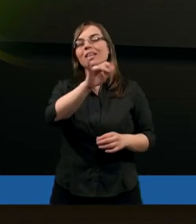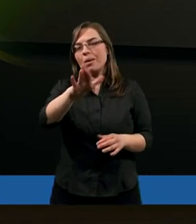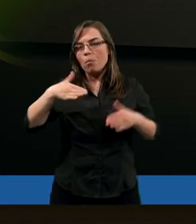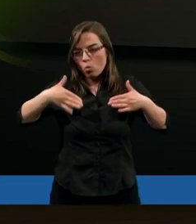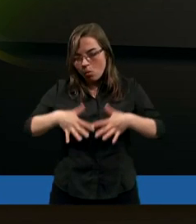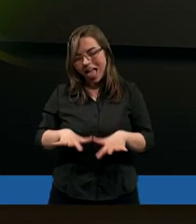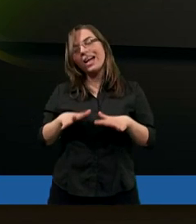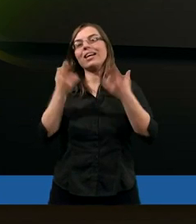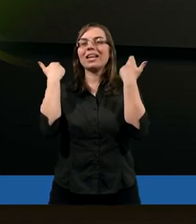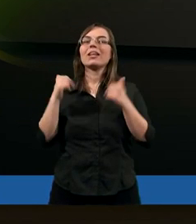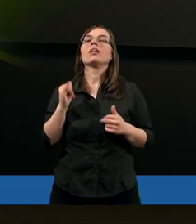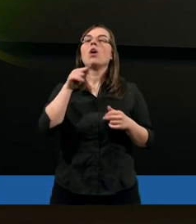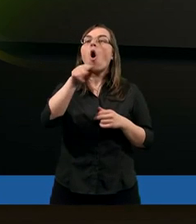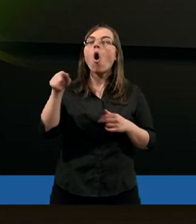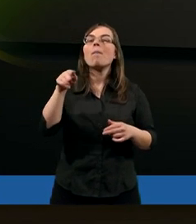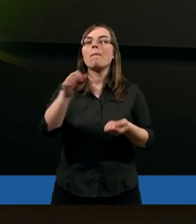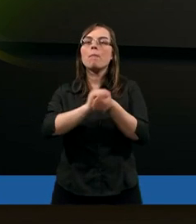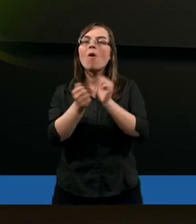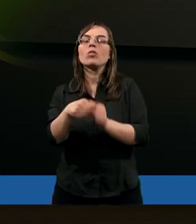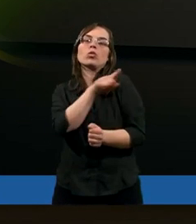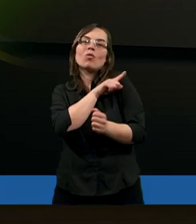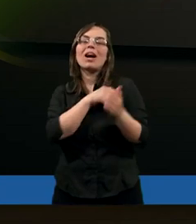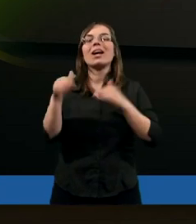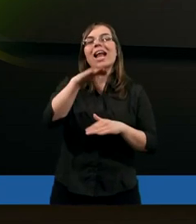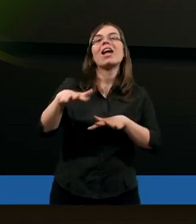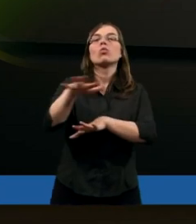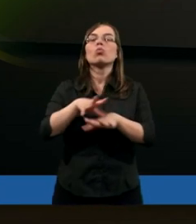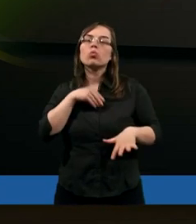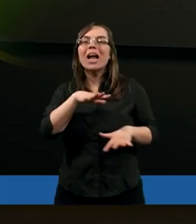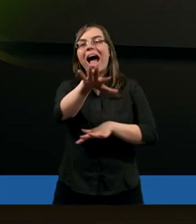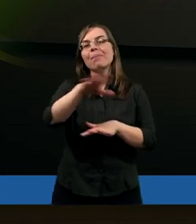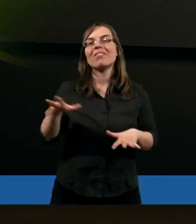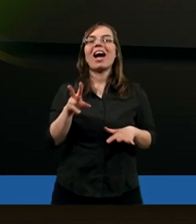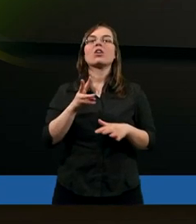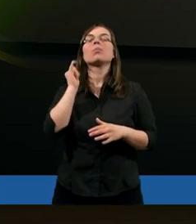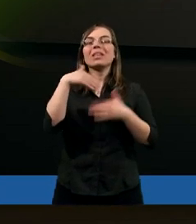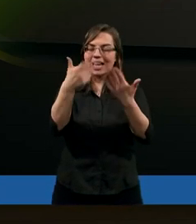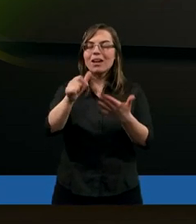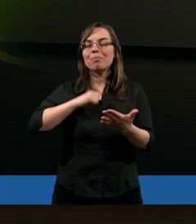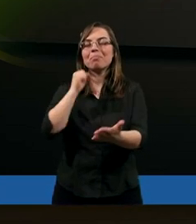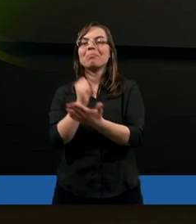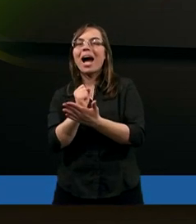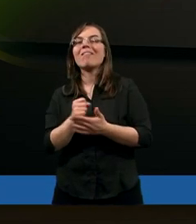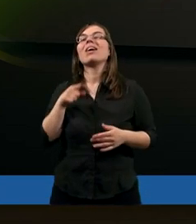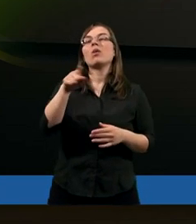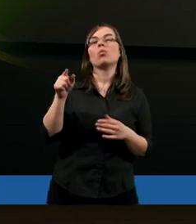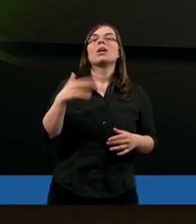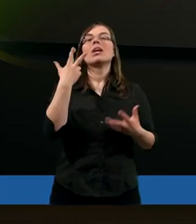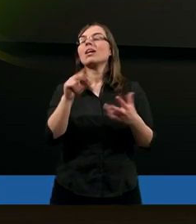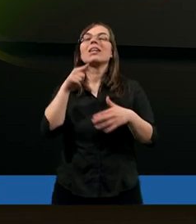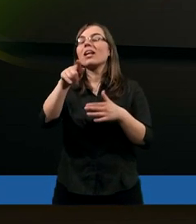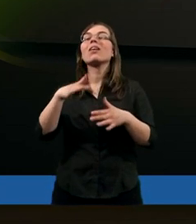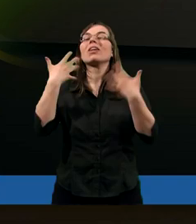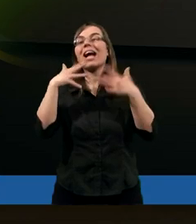im ulegli. Oni to bowiem czuwają nad duszami waszymi i zdadzą z tego sprawę. Niechże to